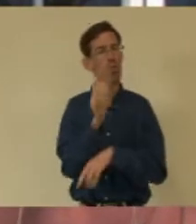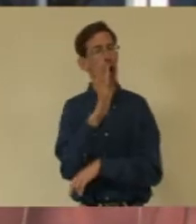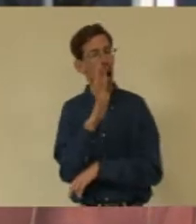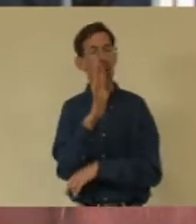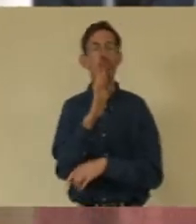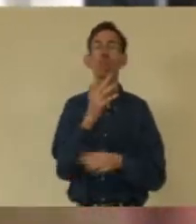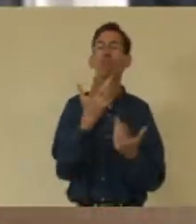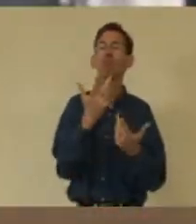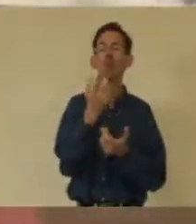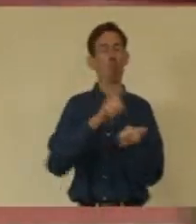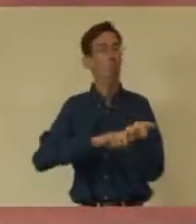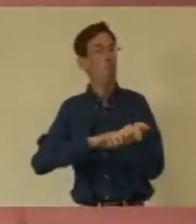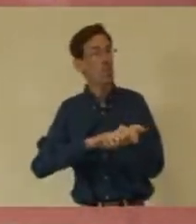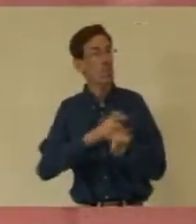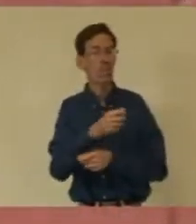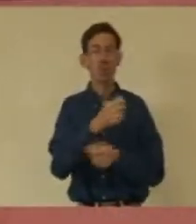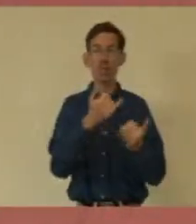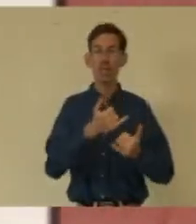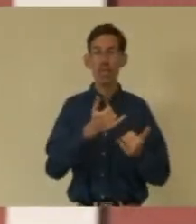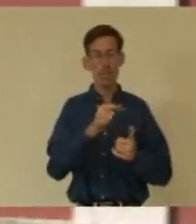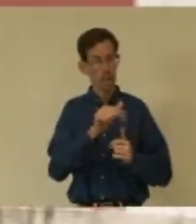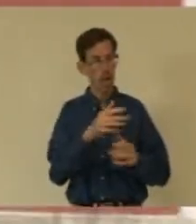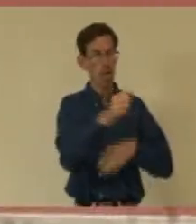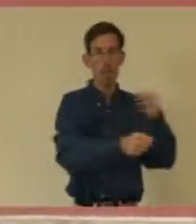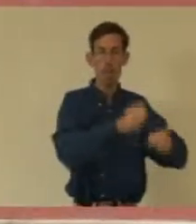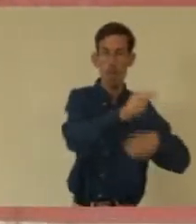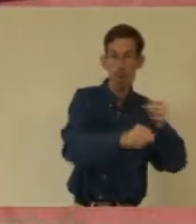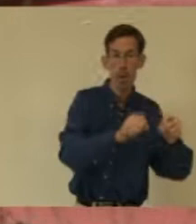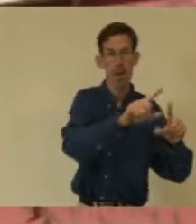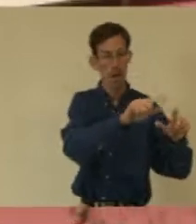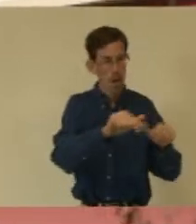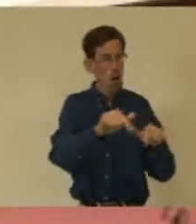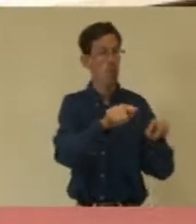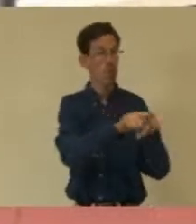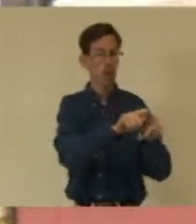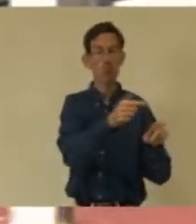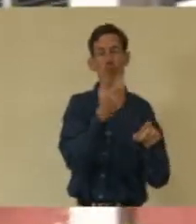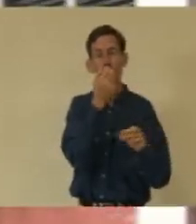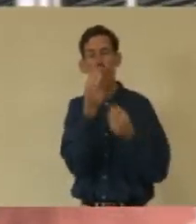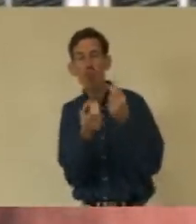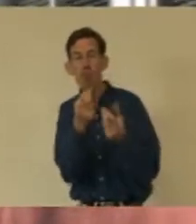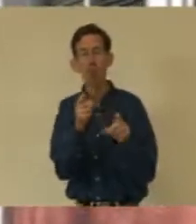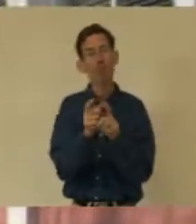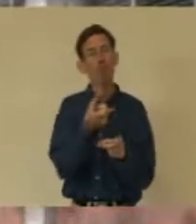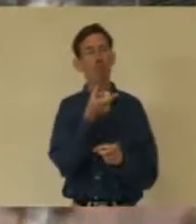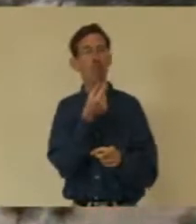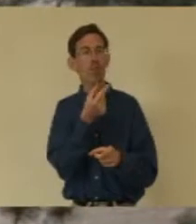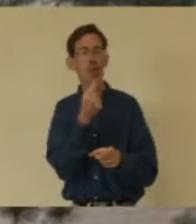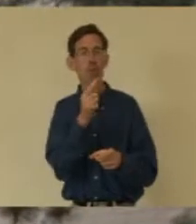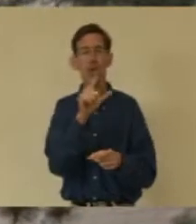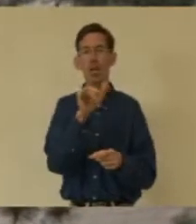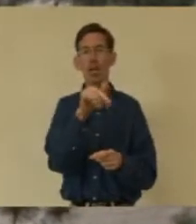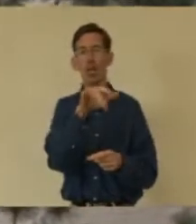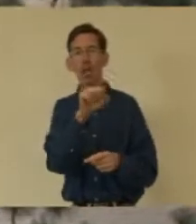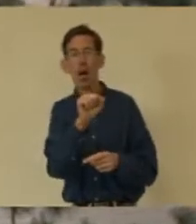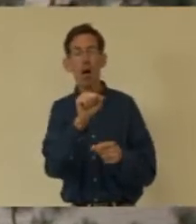'essences d'arbustes régionaux qui ont été plantées, alors beaucoup de charmes, de noix-stiers, il y a des cornouillets qui ont été mis en place aussi. Et puis pour le côté un peu plus sympathique,